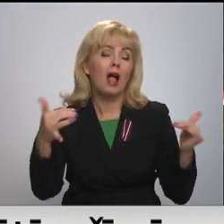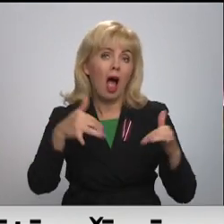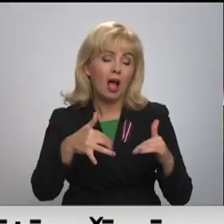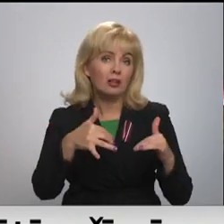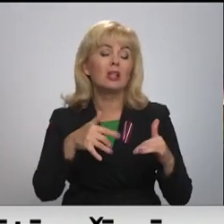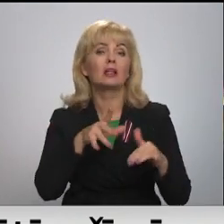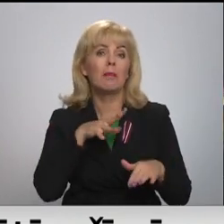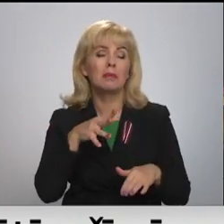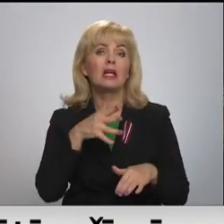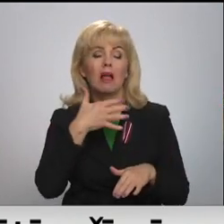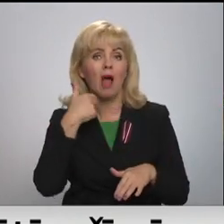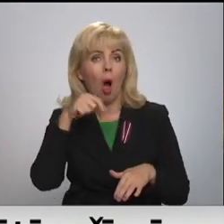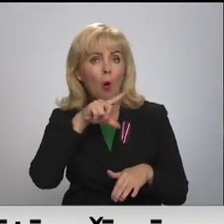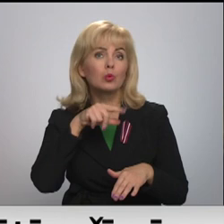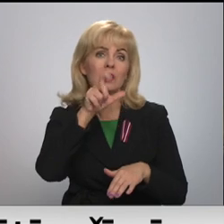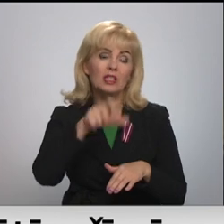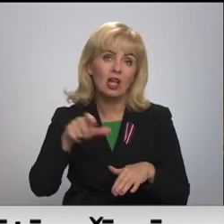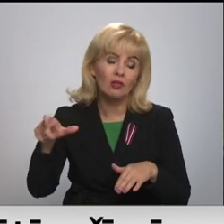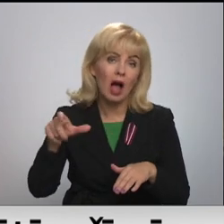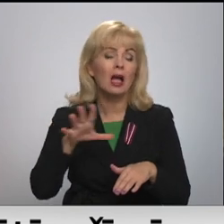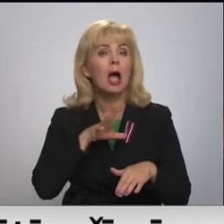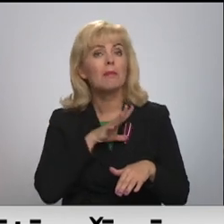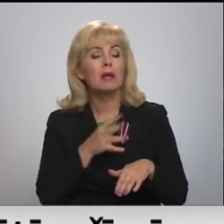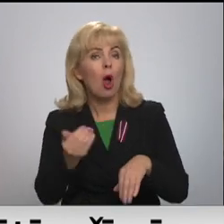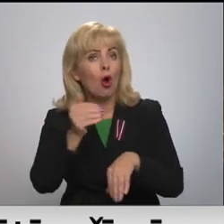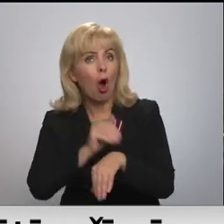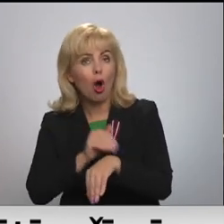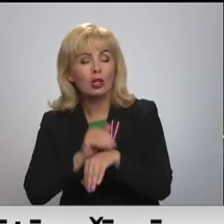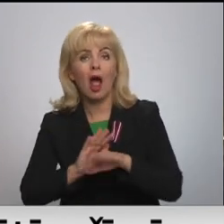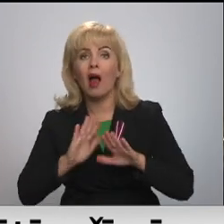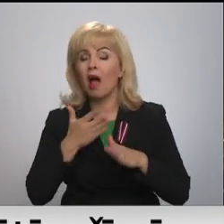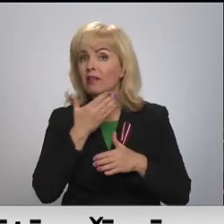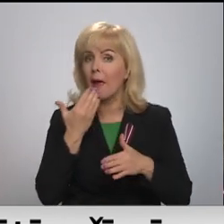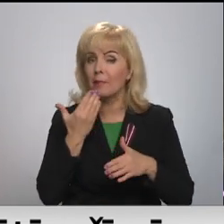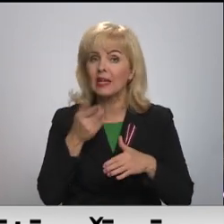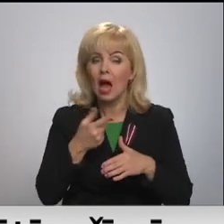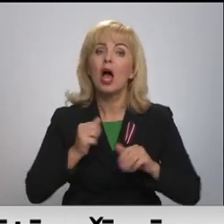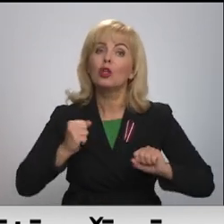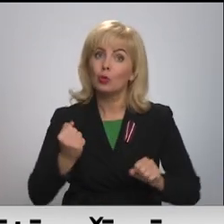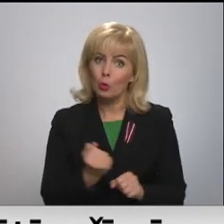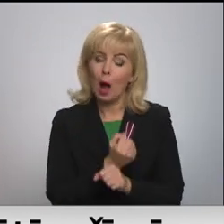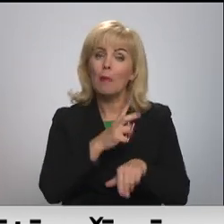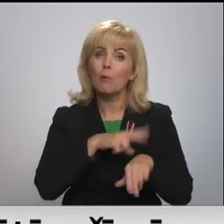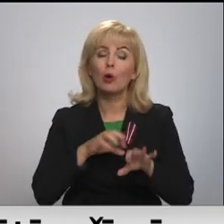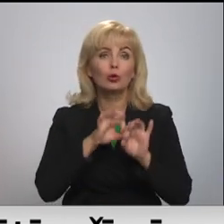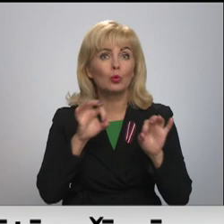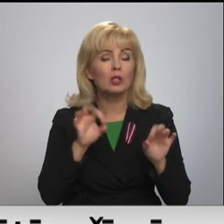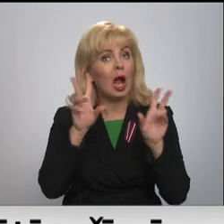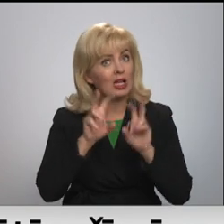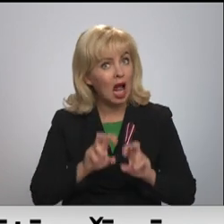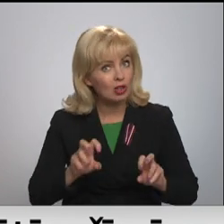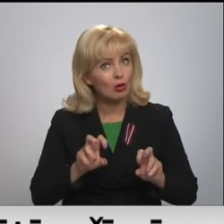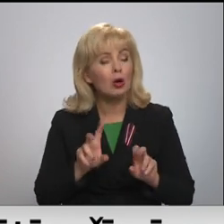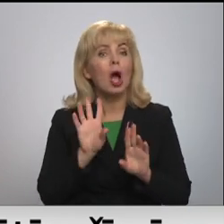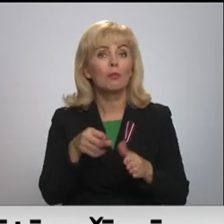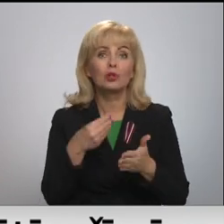pasākuma laikā nekādi būtiski starpgadījumi nav konstatēti, valsts policija tomēr uzsākusi resorisko pārbaudi un tiks